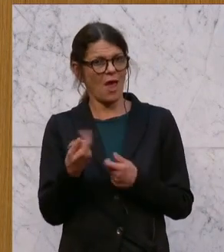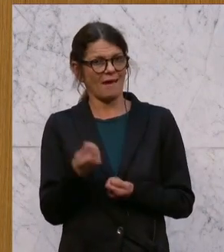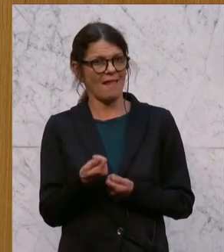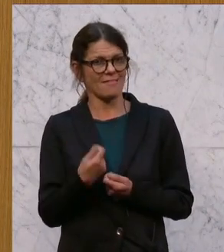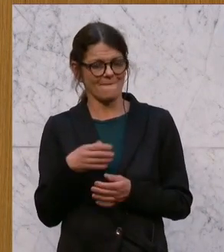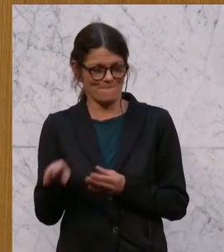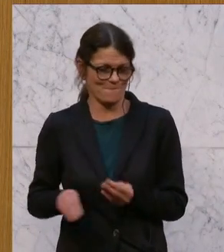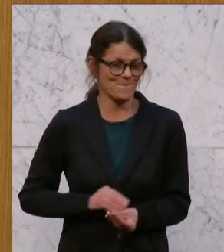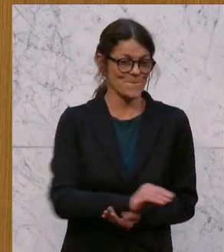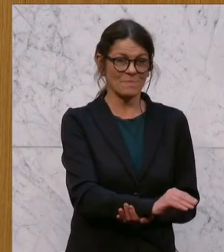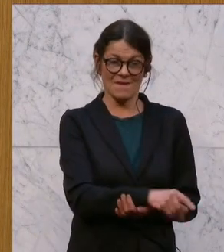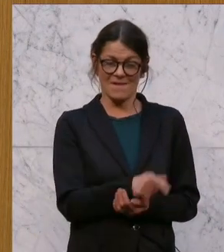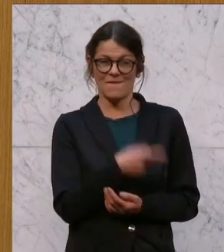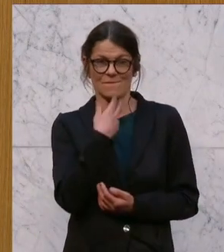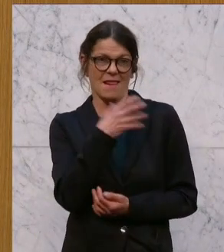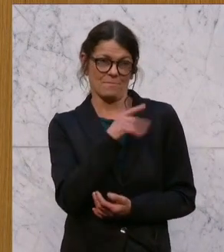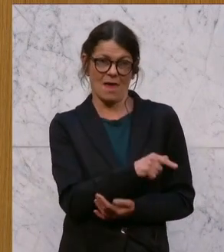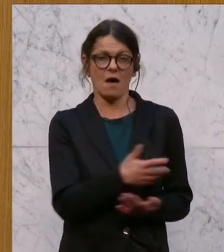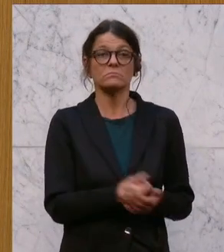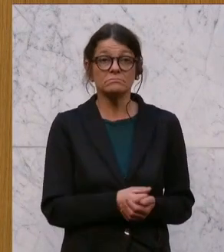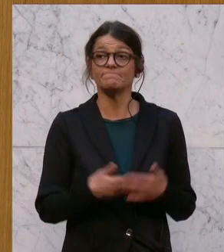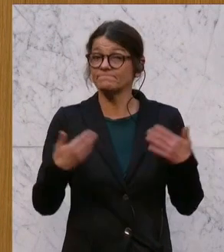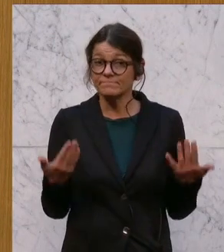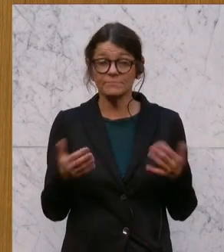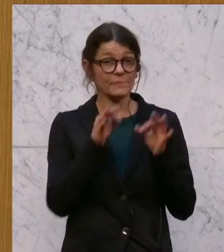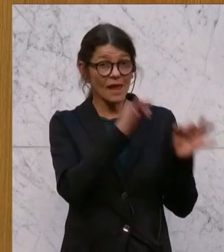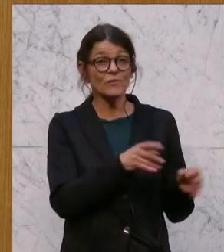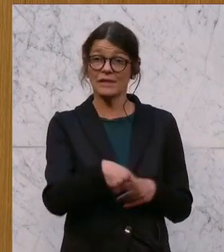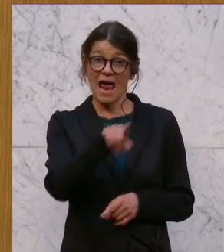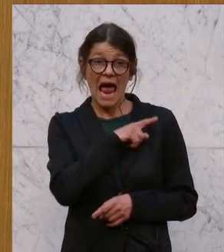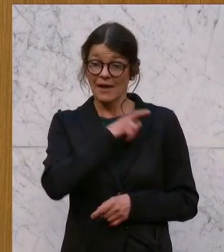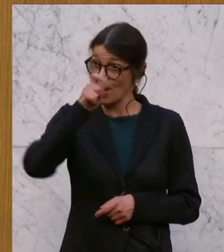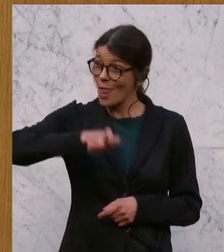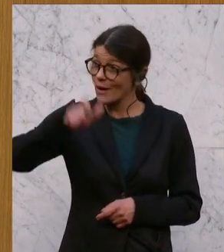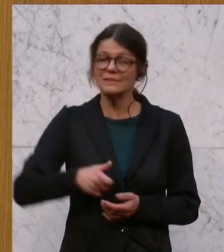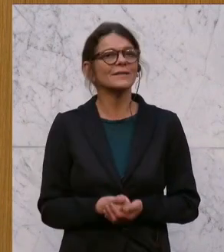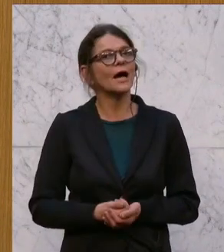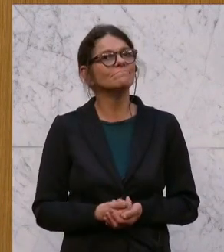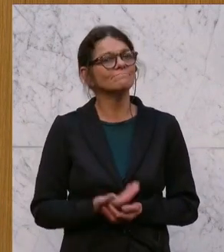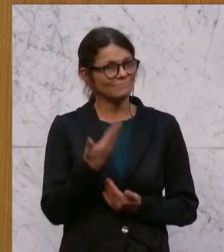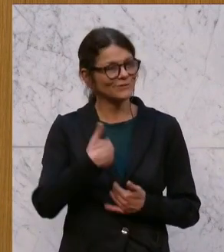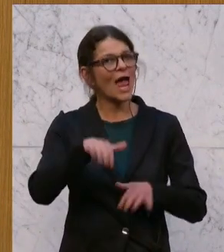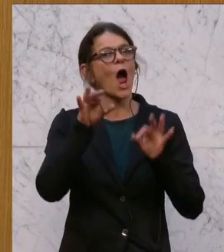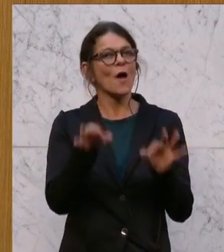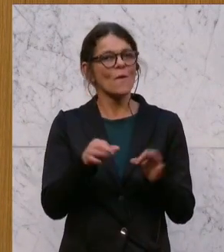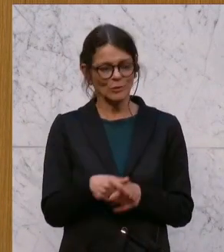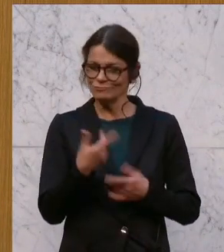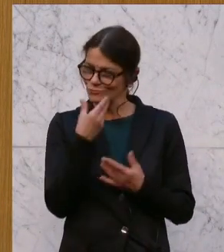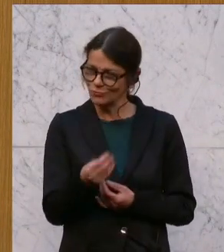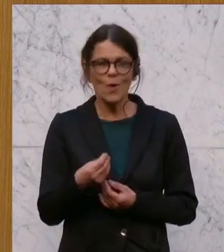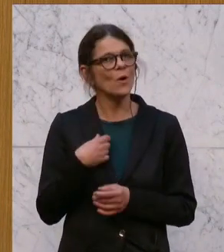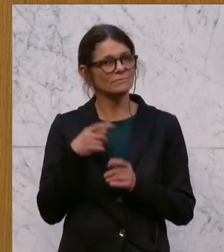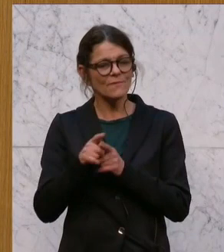dorthin zu lenken, wo man es haben wollte. Nämlich dafür, dass man die eigenen Leute sehr, sehr gut und sehr gezielt